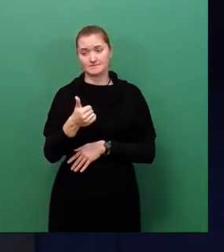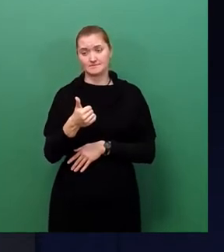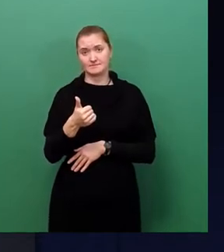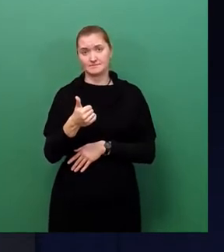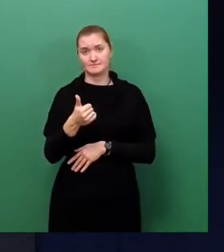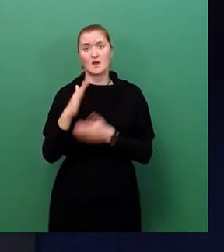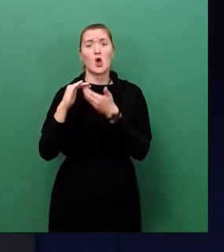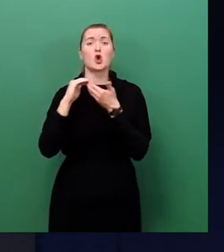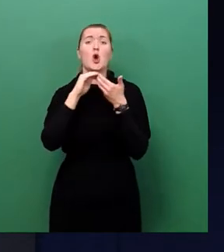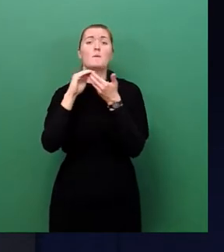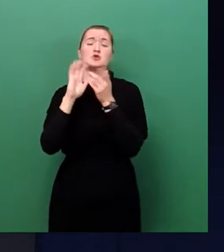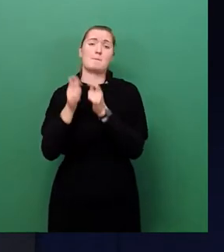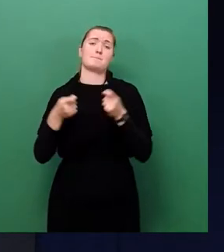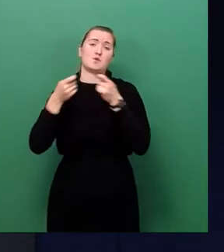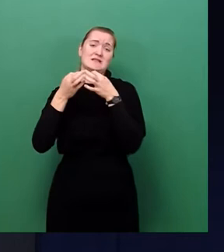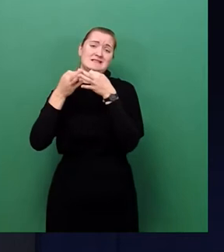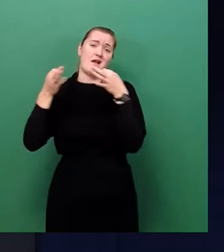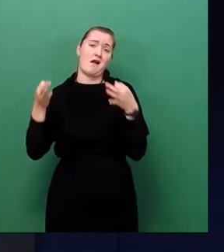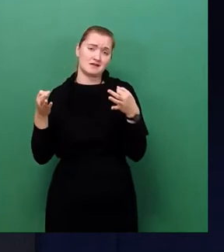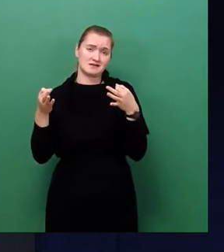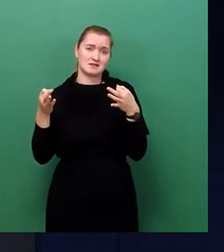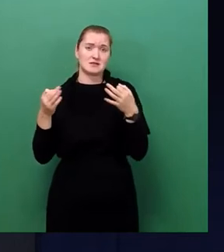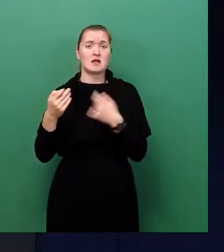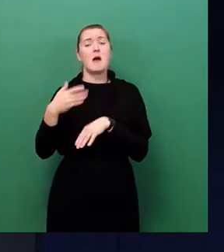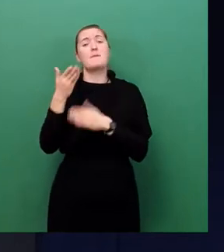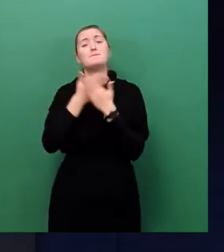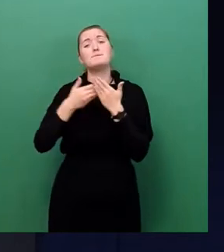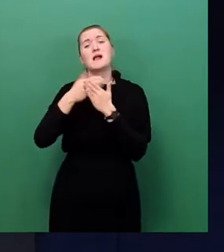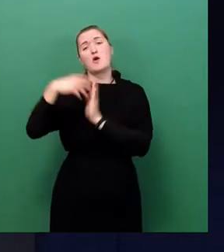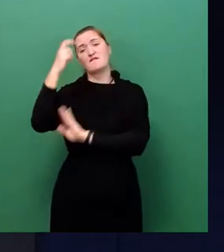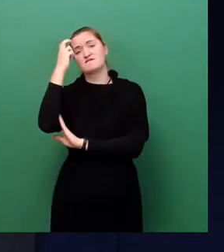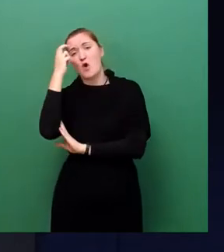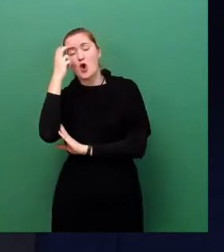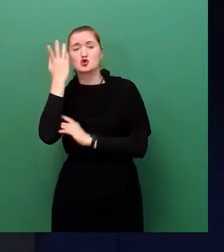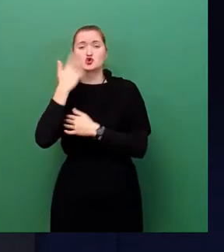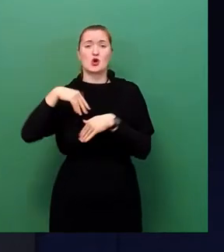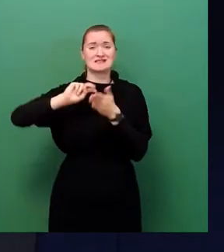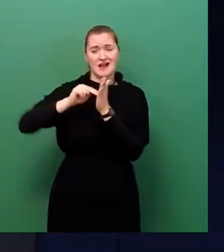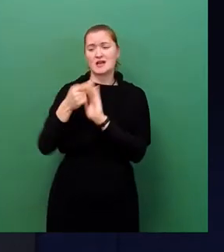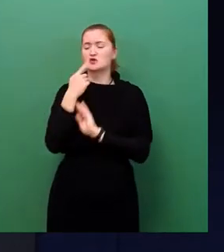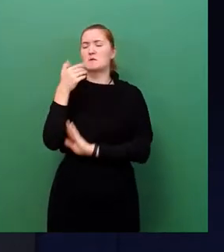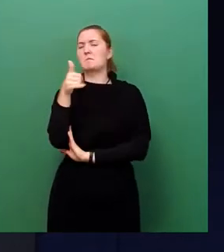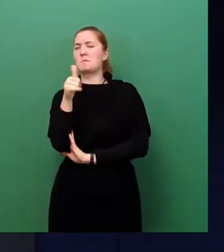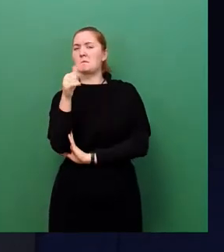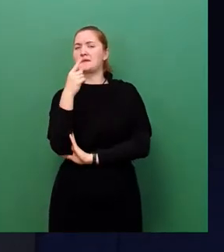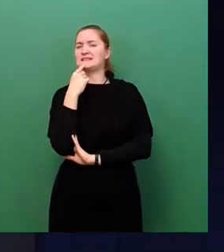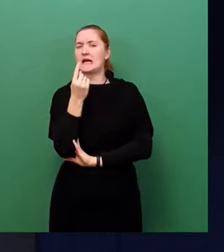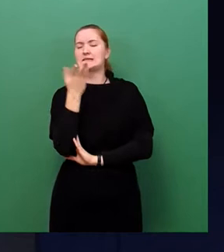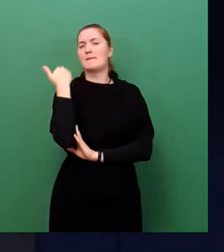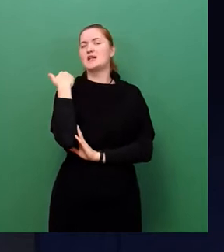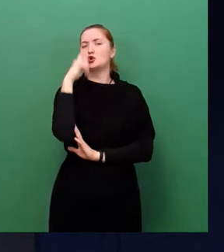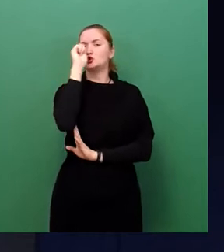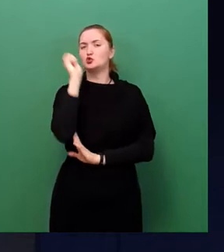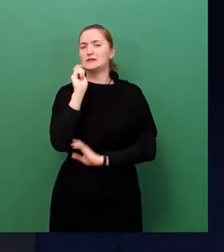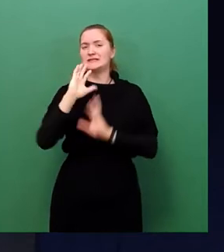Bundestages für Bildung, Forschung und Technikfolgenabschätzung festgestellt in einer Studie, die über 200